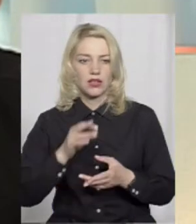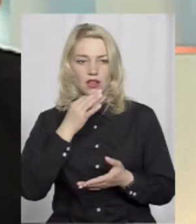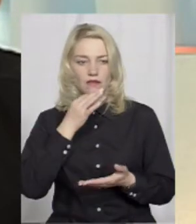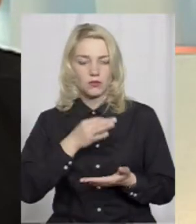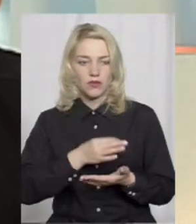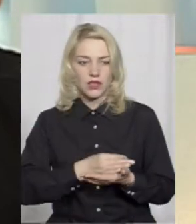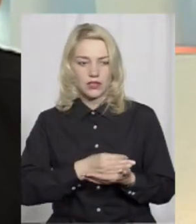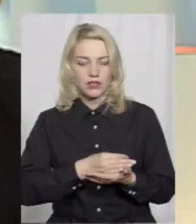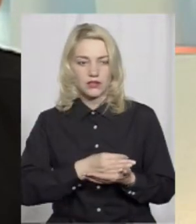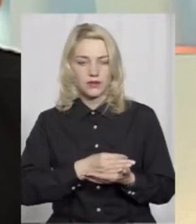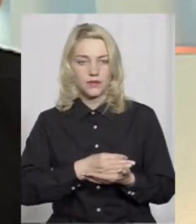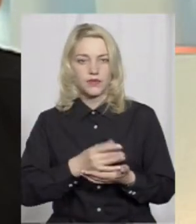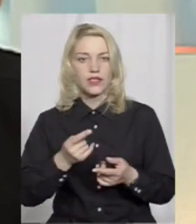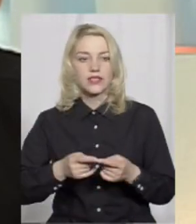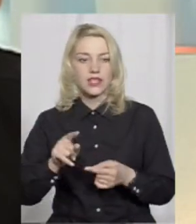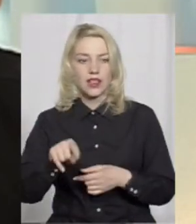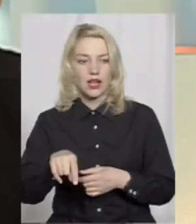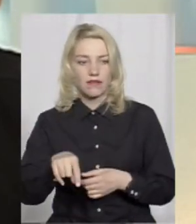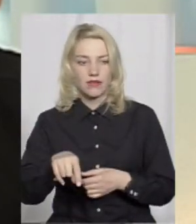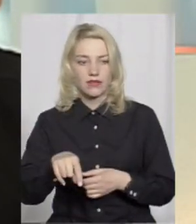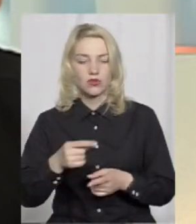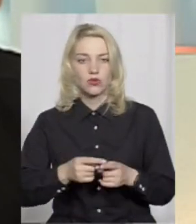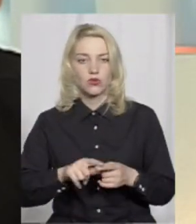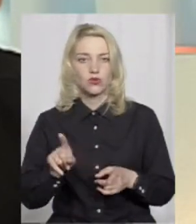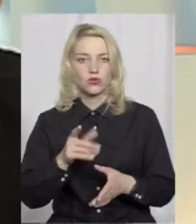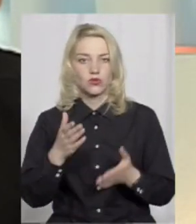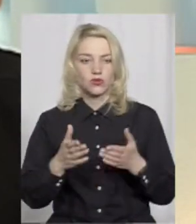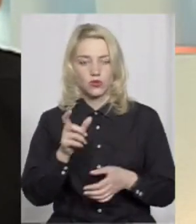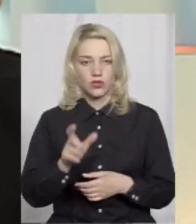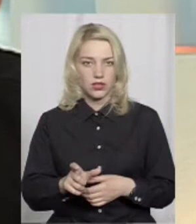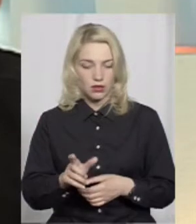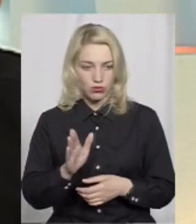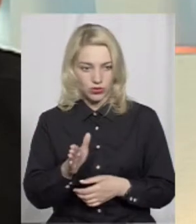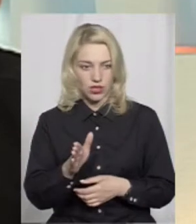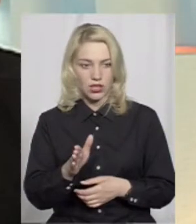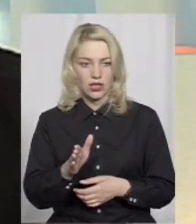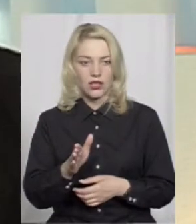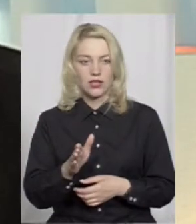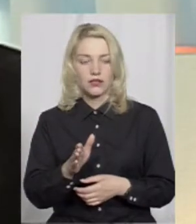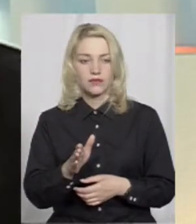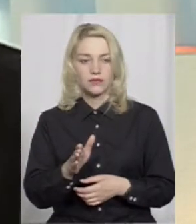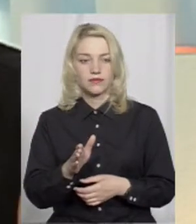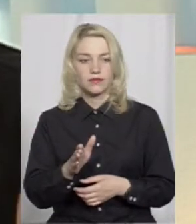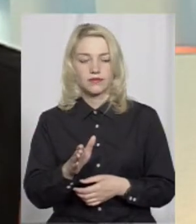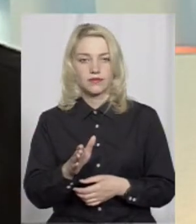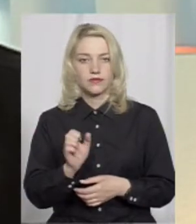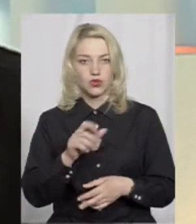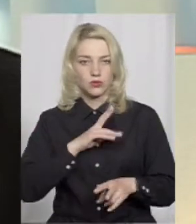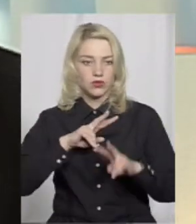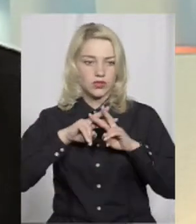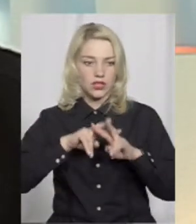відповідальність. Це навіть до того, що людина буде за ґратами. Реальне ув'язнено. Так.